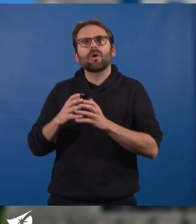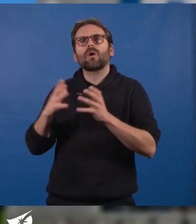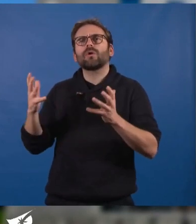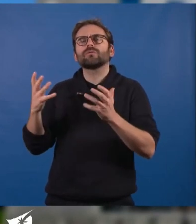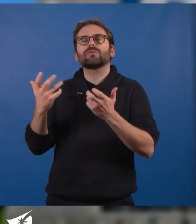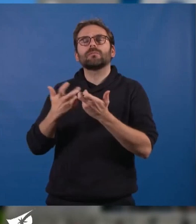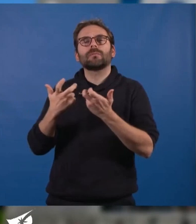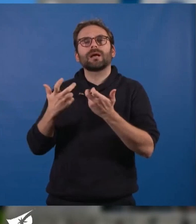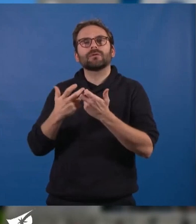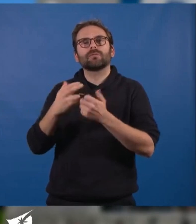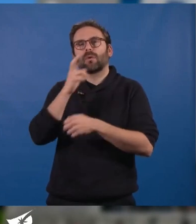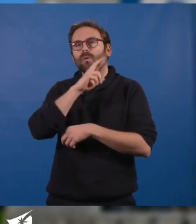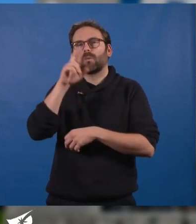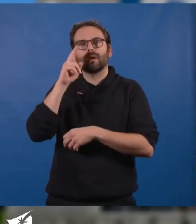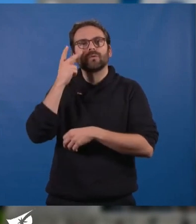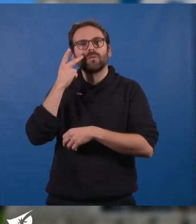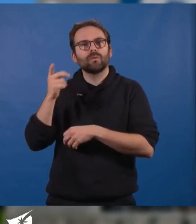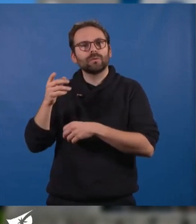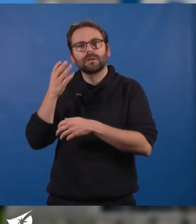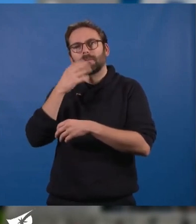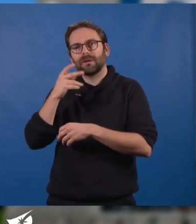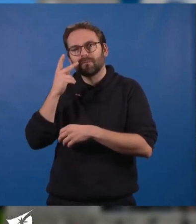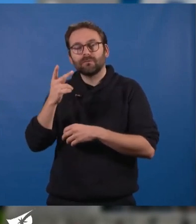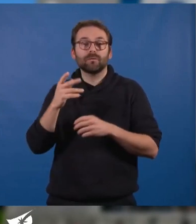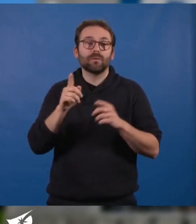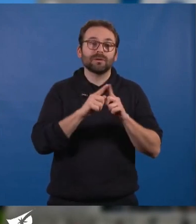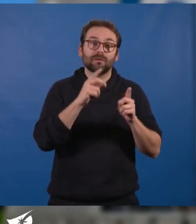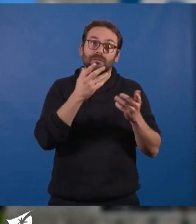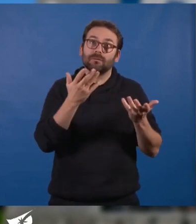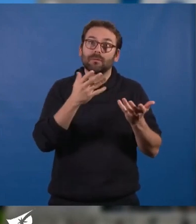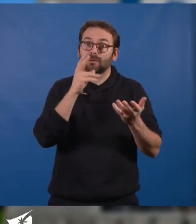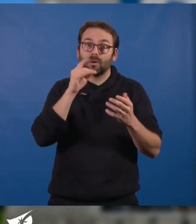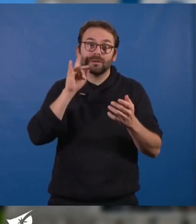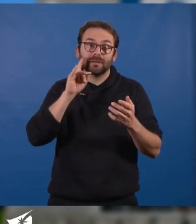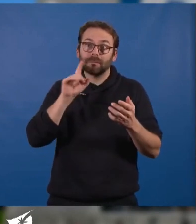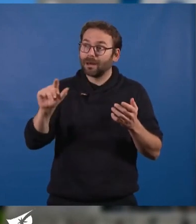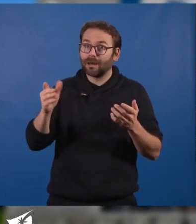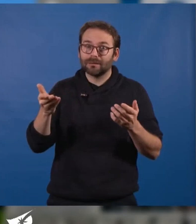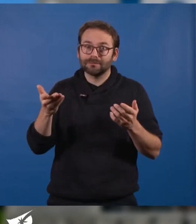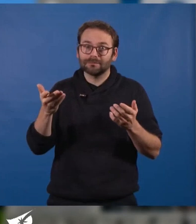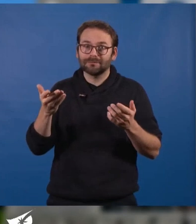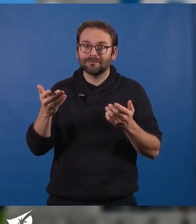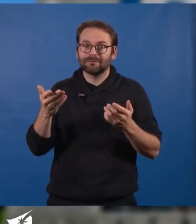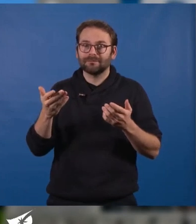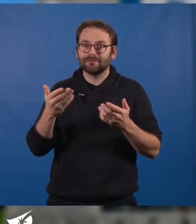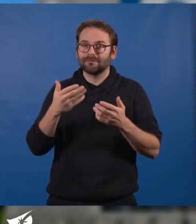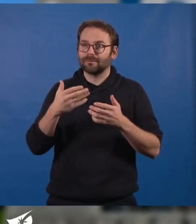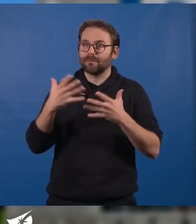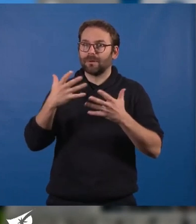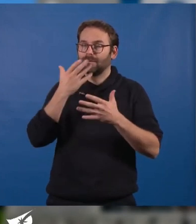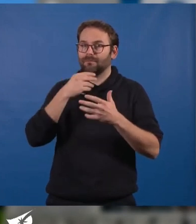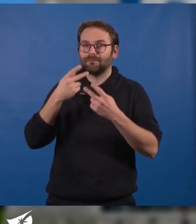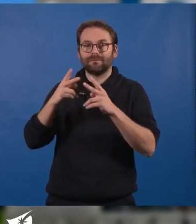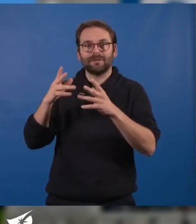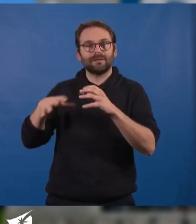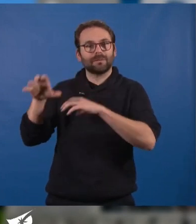Bellevue, donc à Nantes et Saint-Herblain, deux communes de notre métropole, lui indiquaient que le contrat territoire lecture que nous